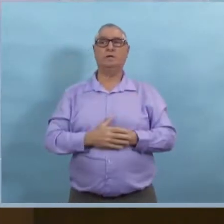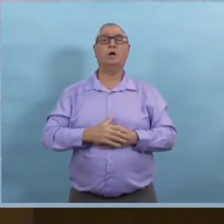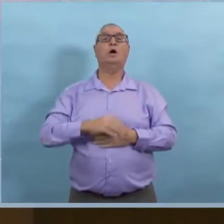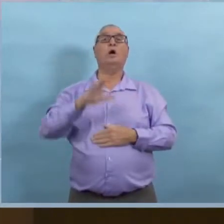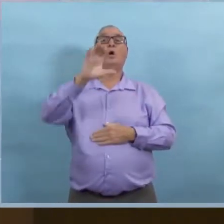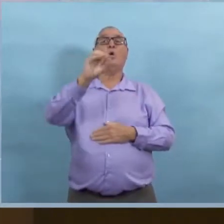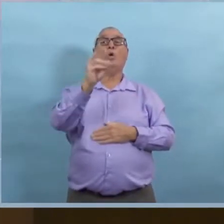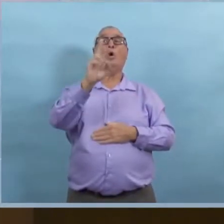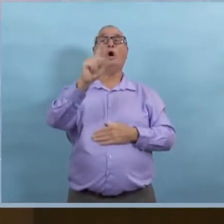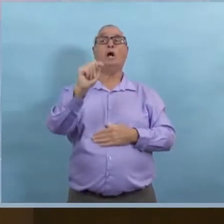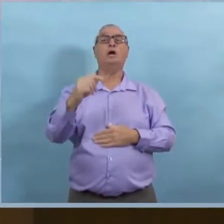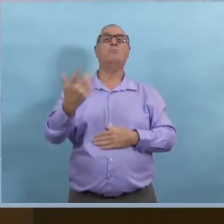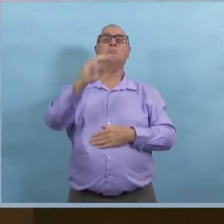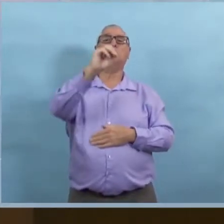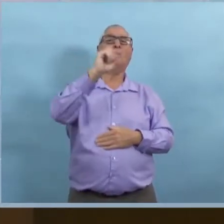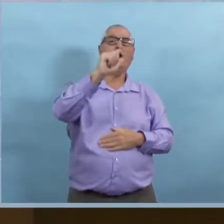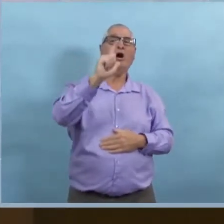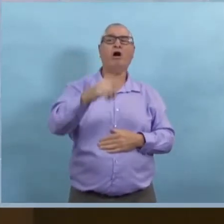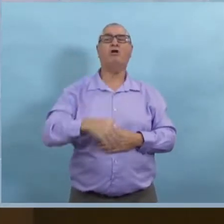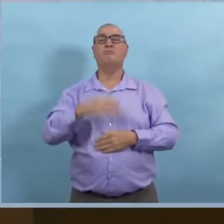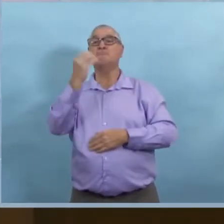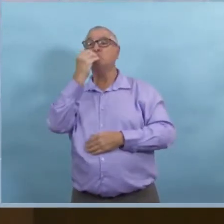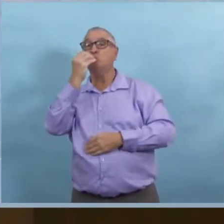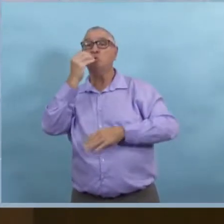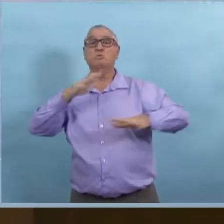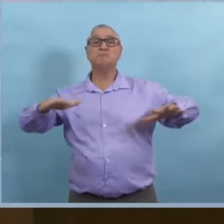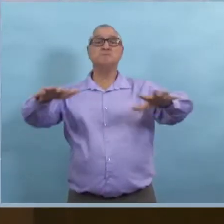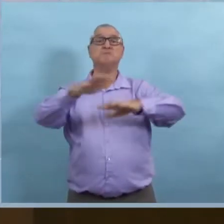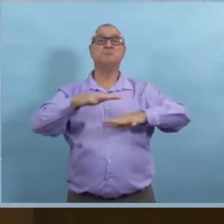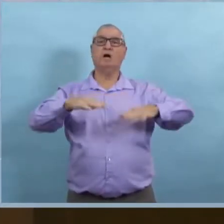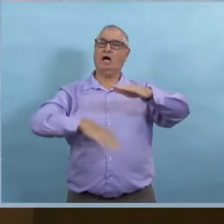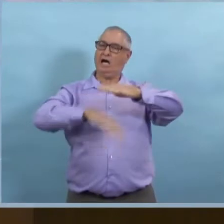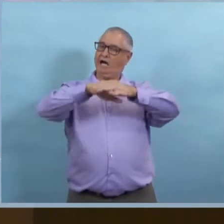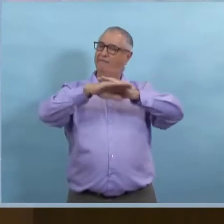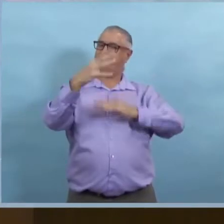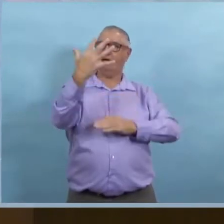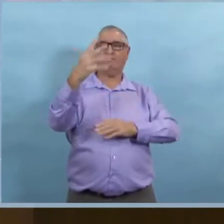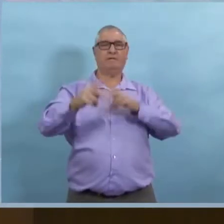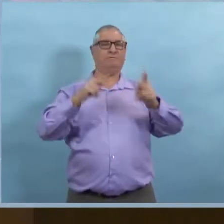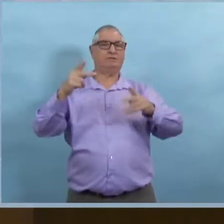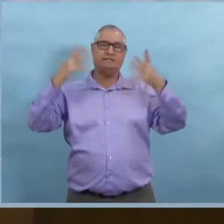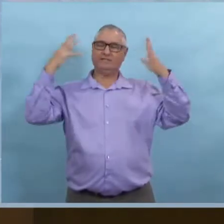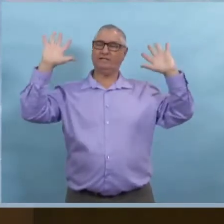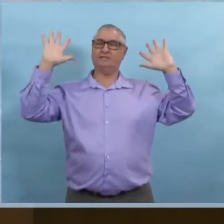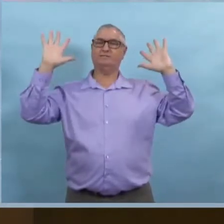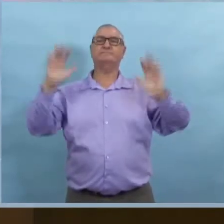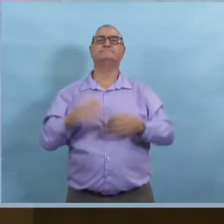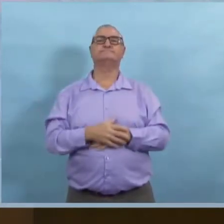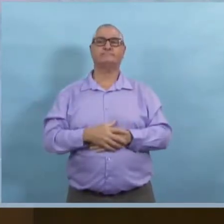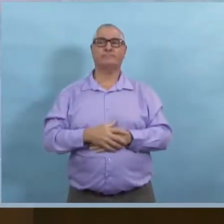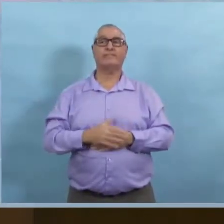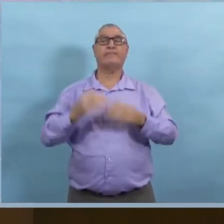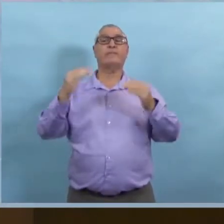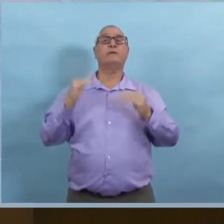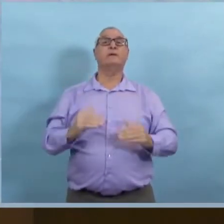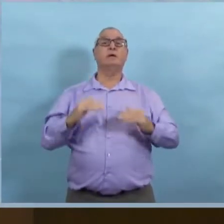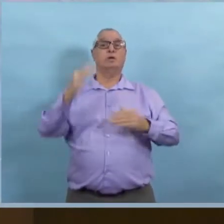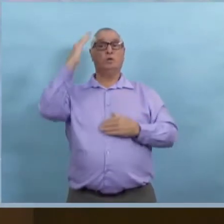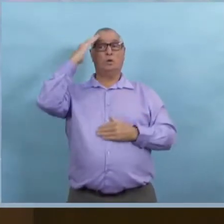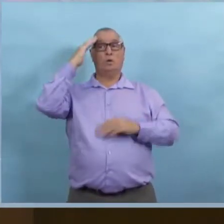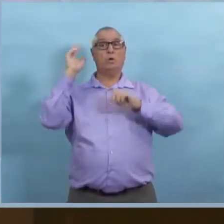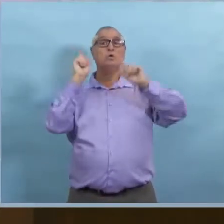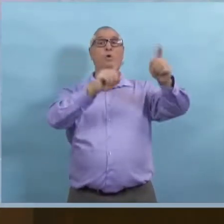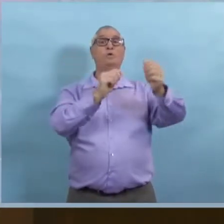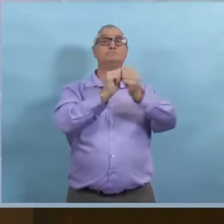aussi réduire leur capacité à 50%. La taille des groupes est limitée à 5%. Les salles de sport doivent